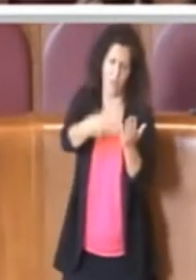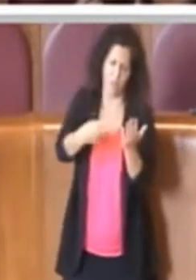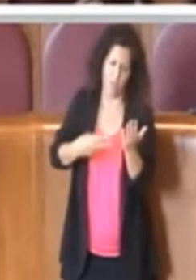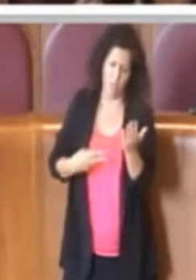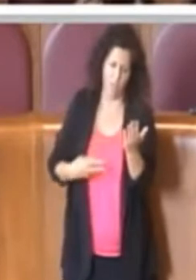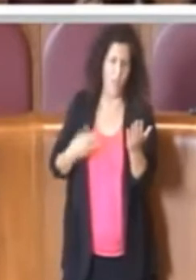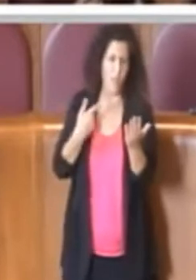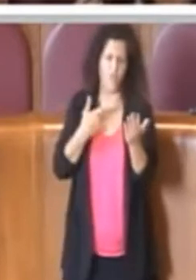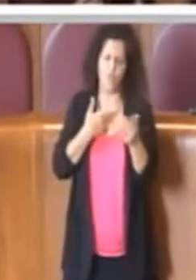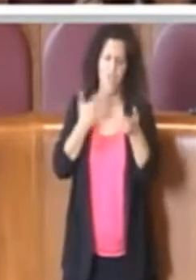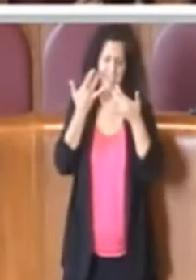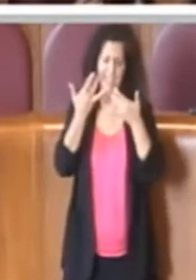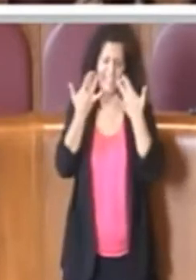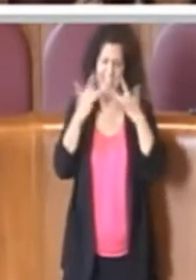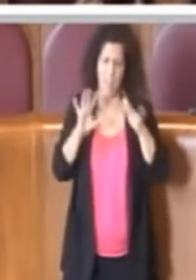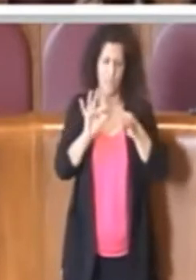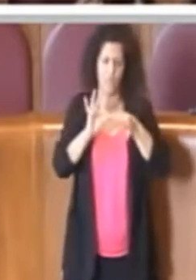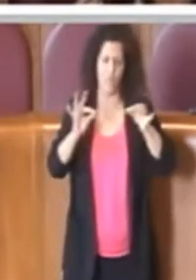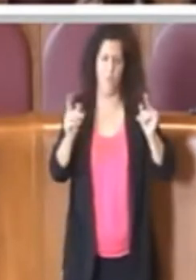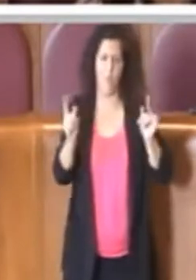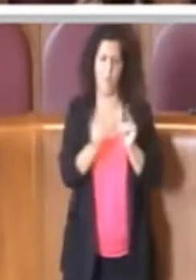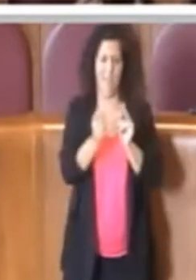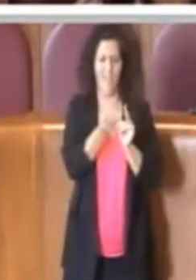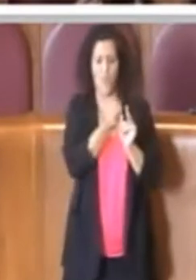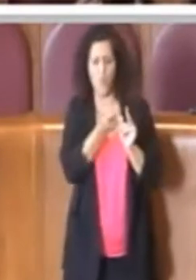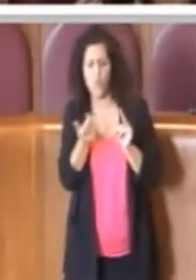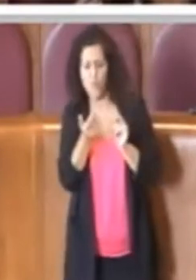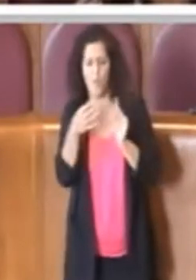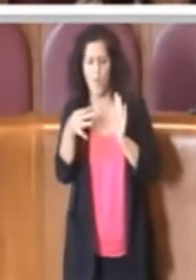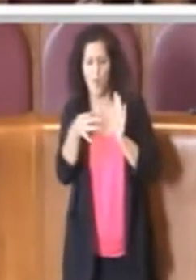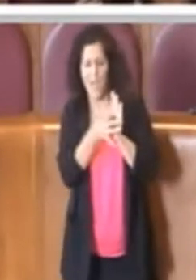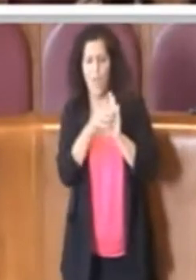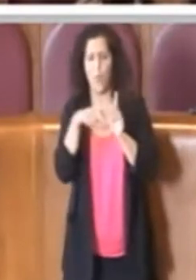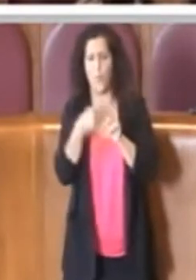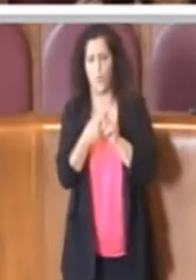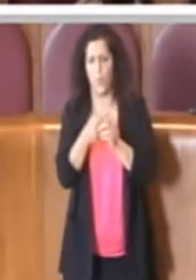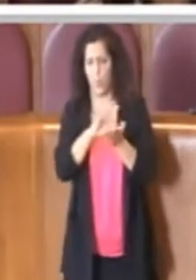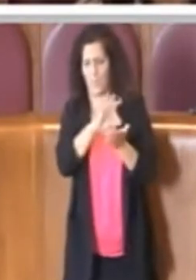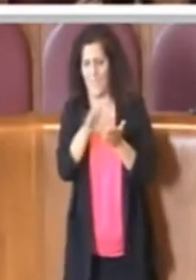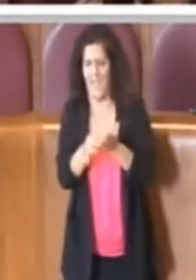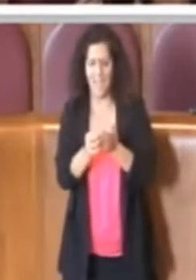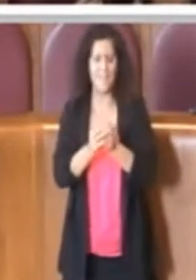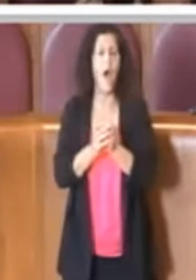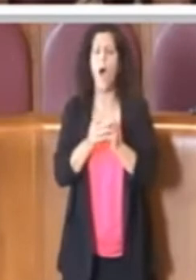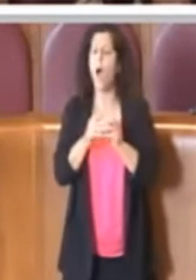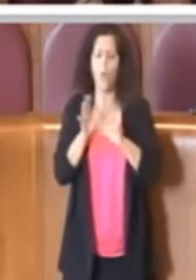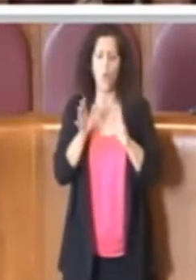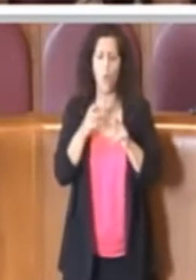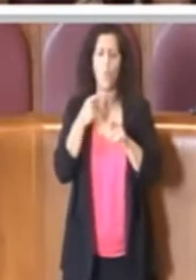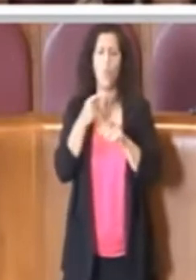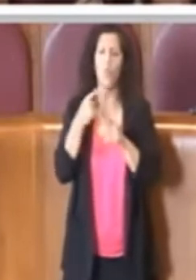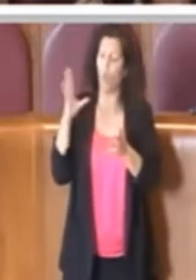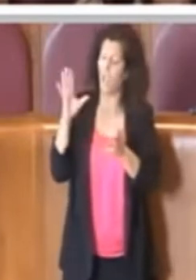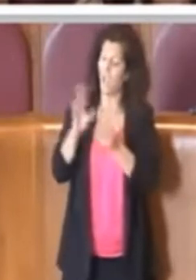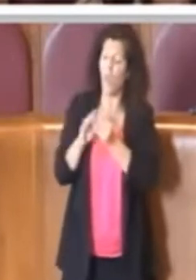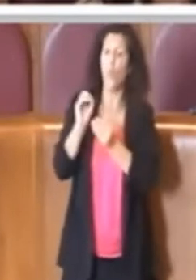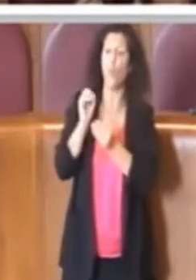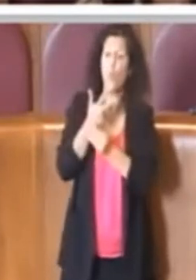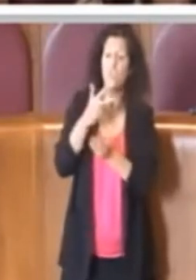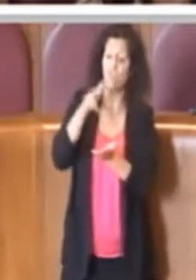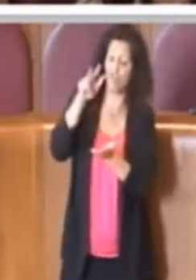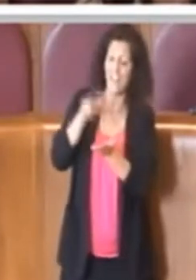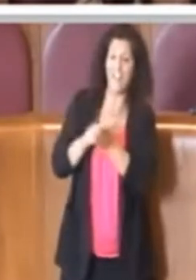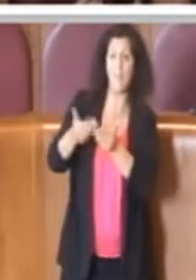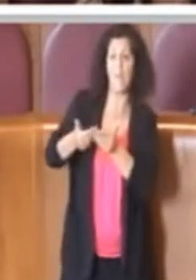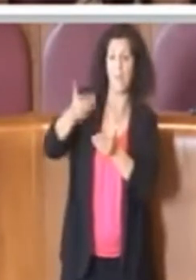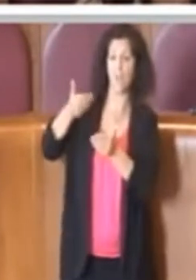data, ma direi che il superamento, quindi l'abrogazione di 15 delibere precedenti che